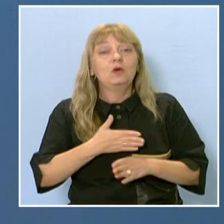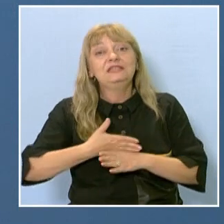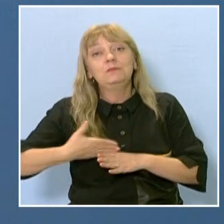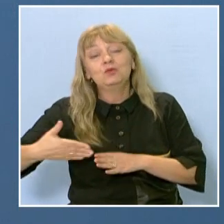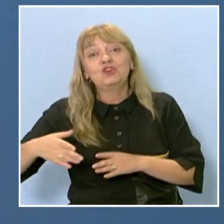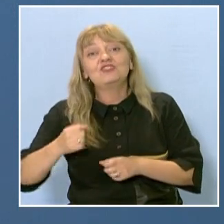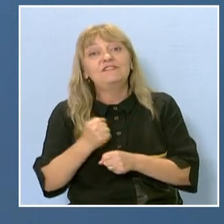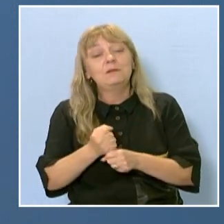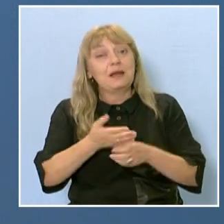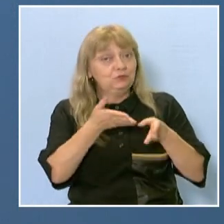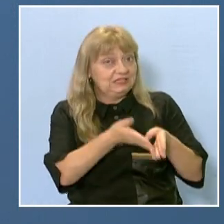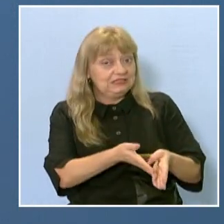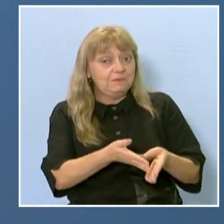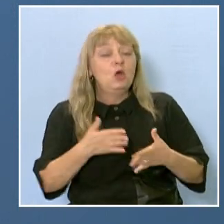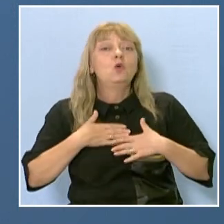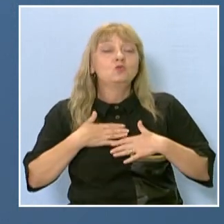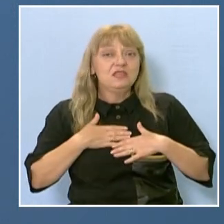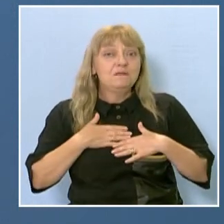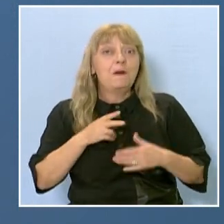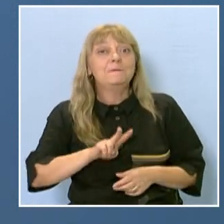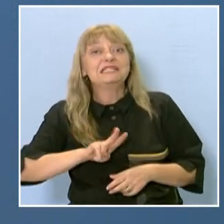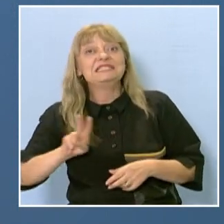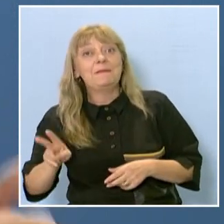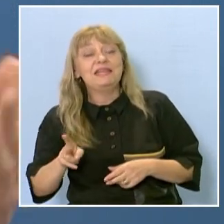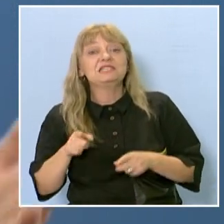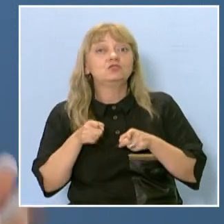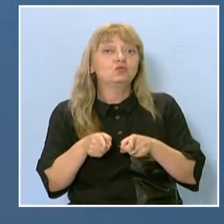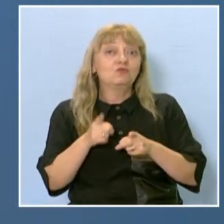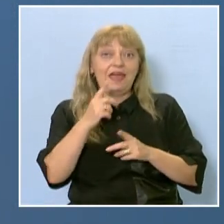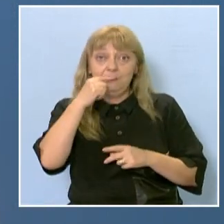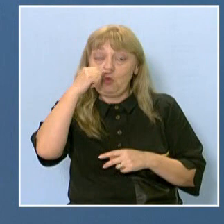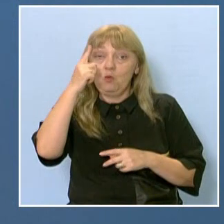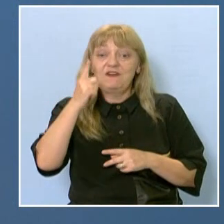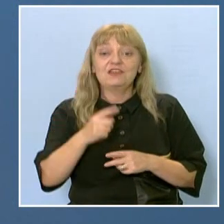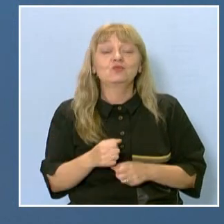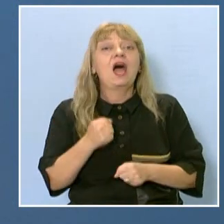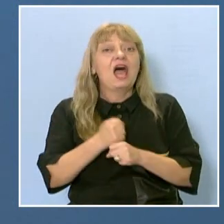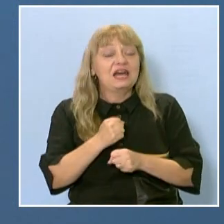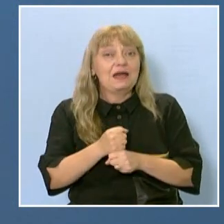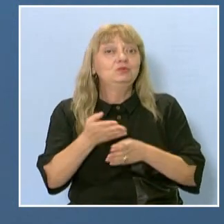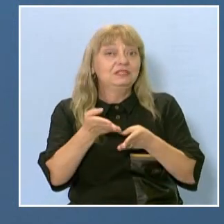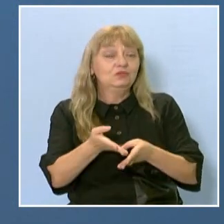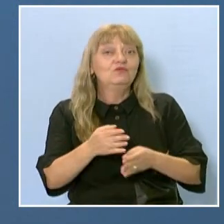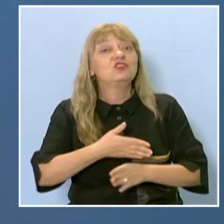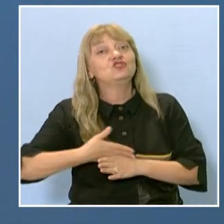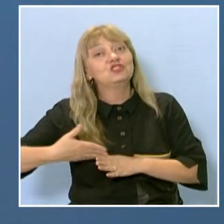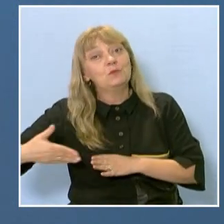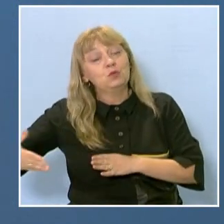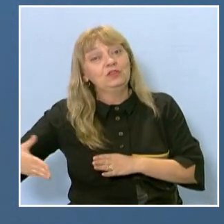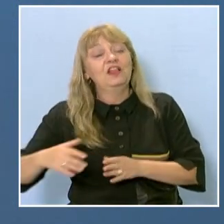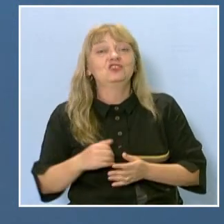подкаста, но вече си имаме заместници, което е най-важното, защото делото на подкаста ще бъде продължено и за Приемственост има.